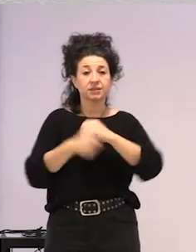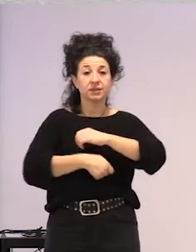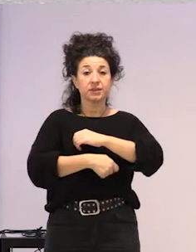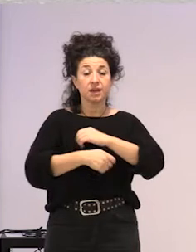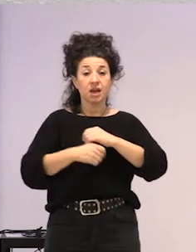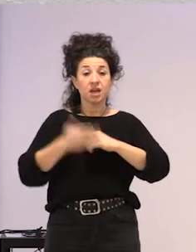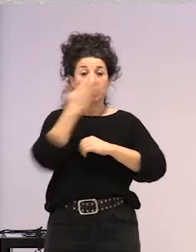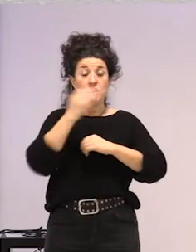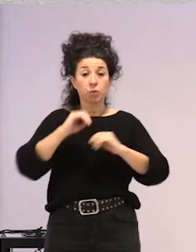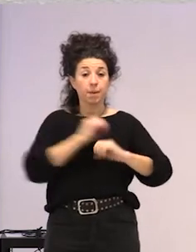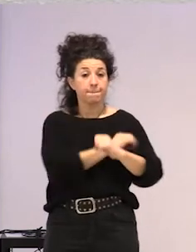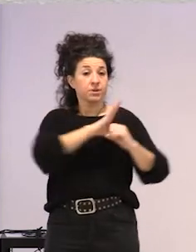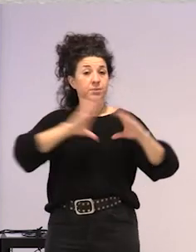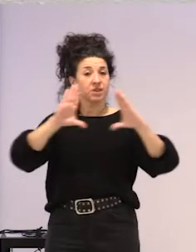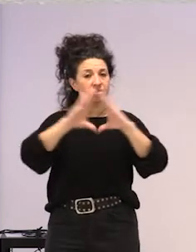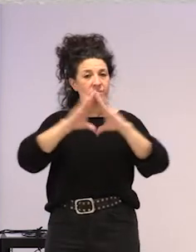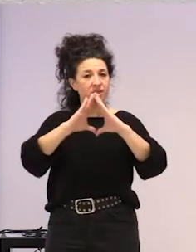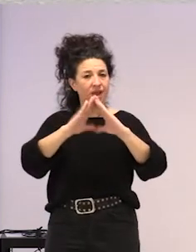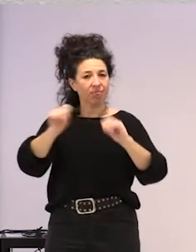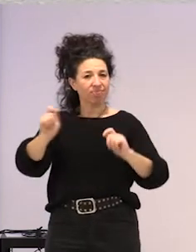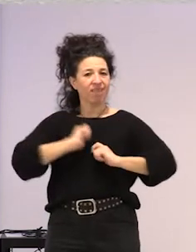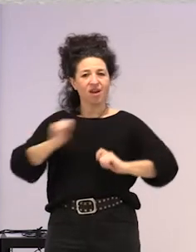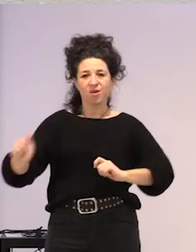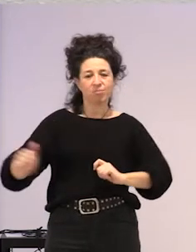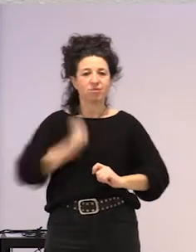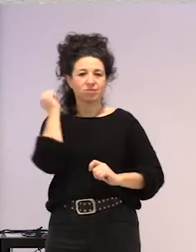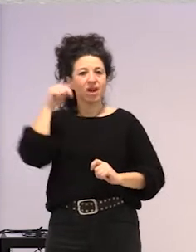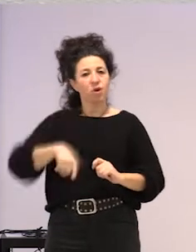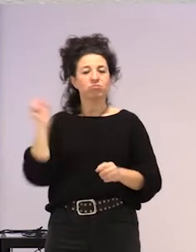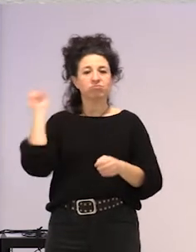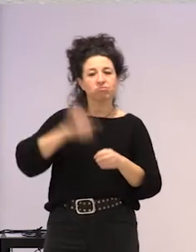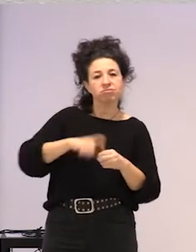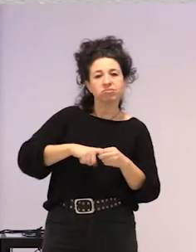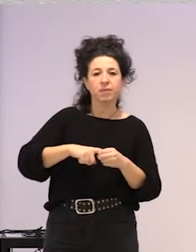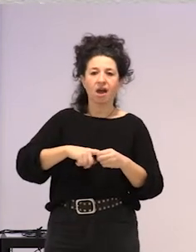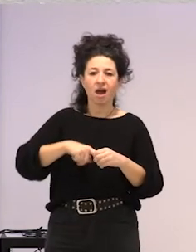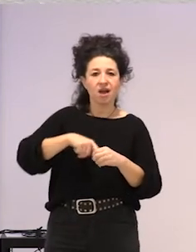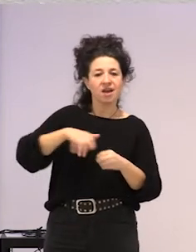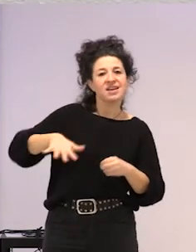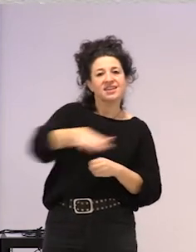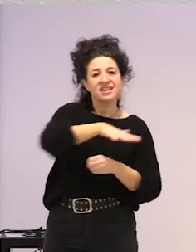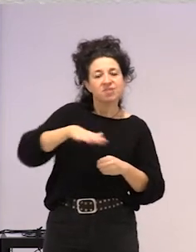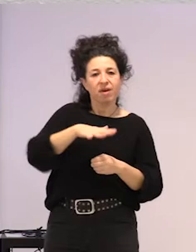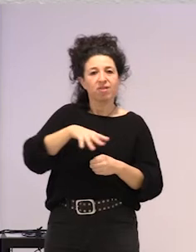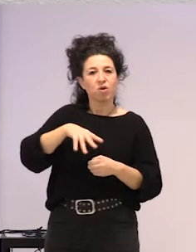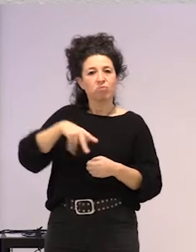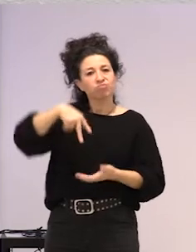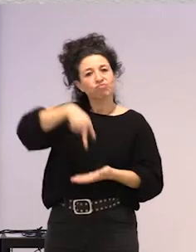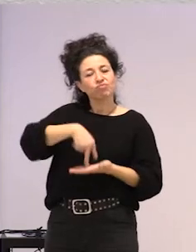aukeraue emateagatik, plaza eta tokia emateagatik, esapiskate